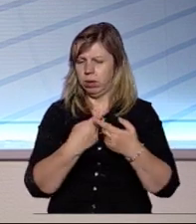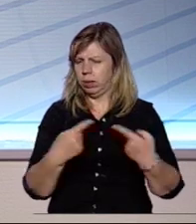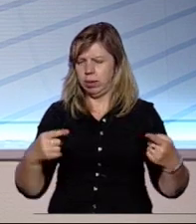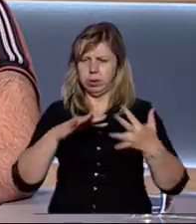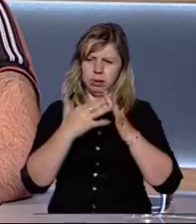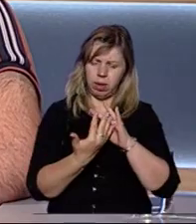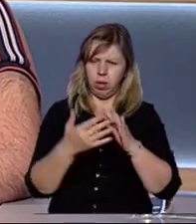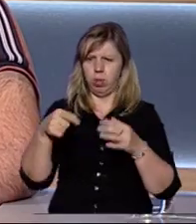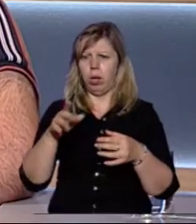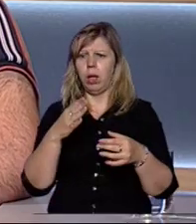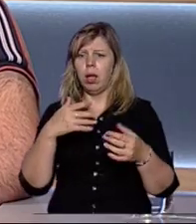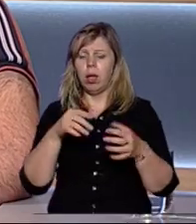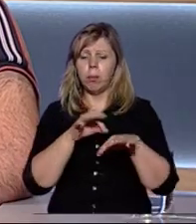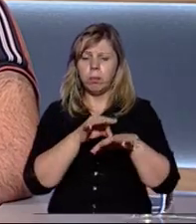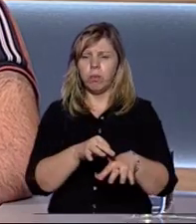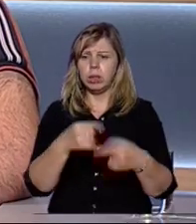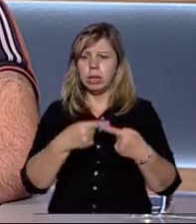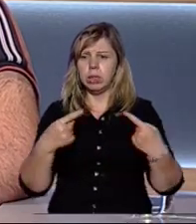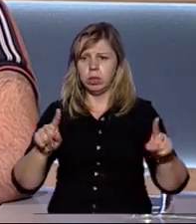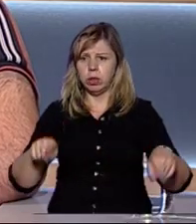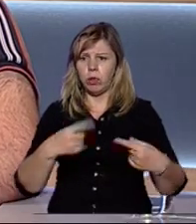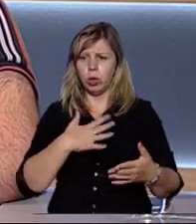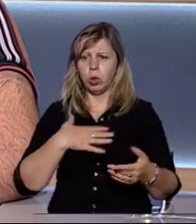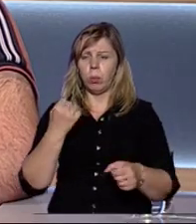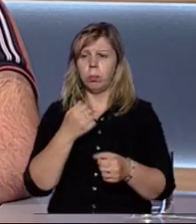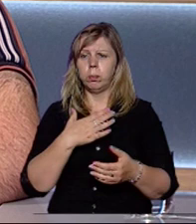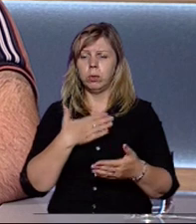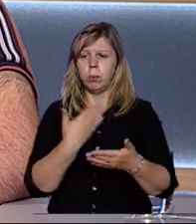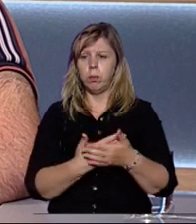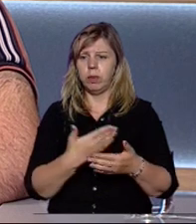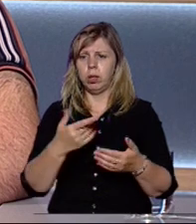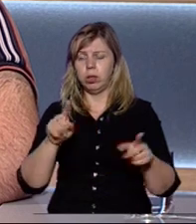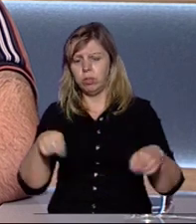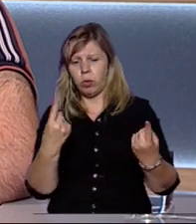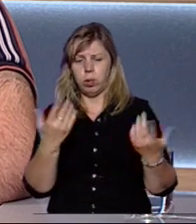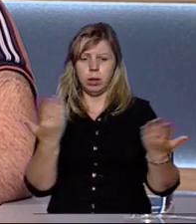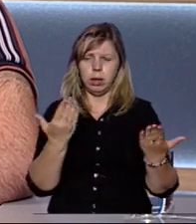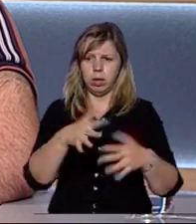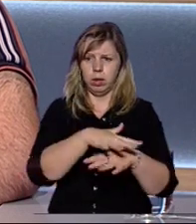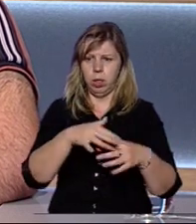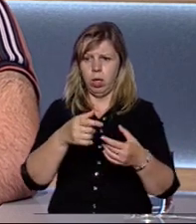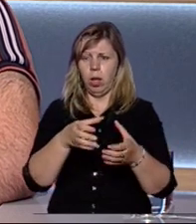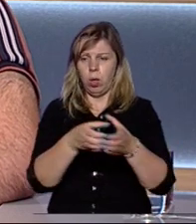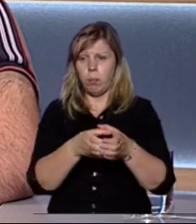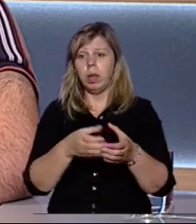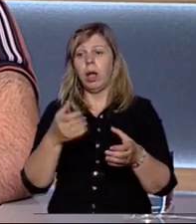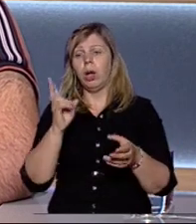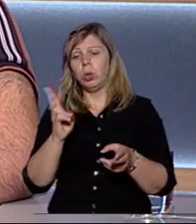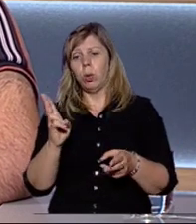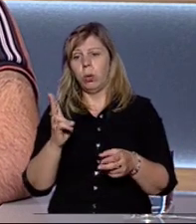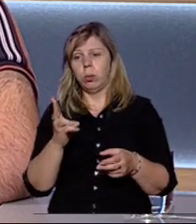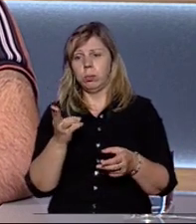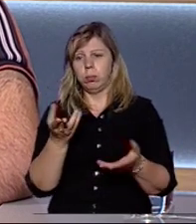селищних, сільських проходять різні етапи утворення добровільного створення тої чи іншої об'єднаних територіальних громад. Хтось на